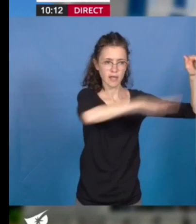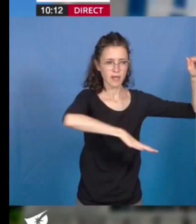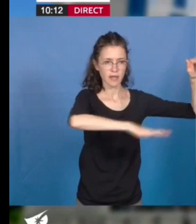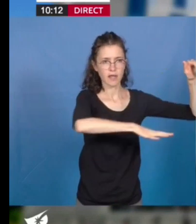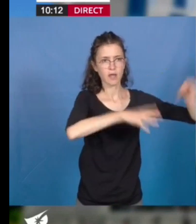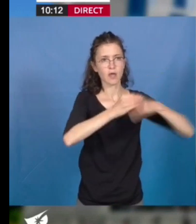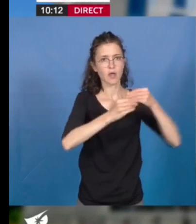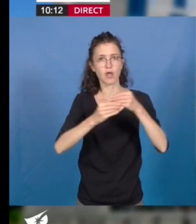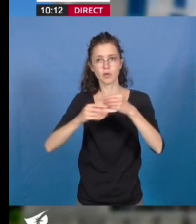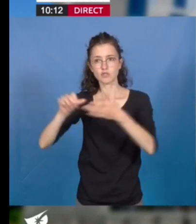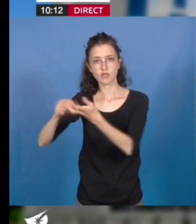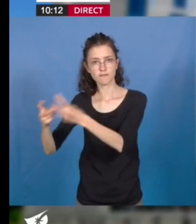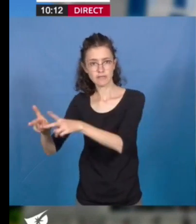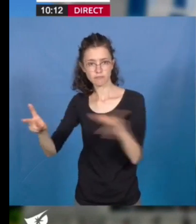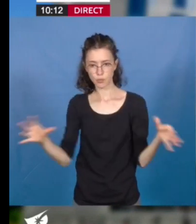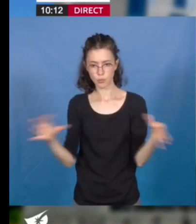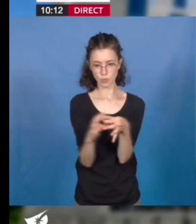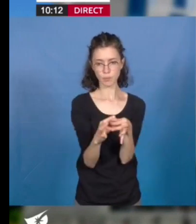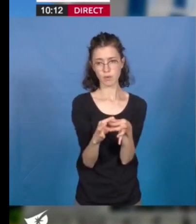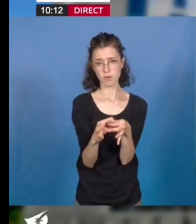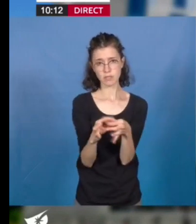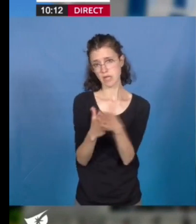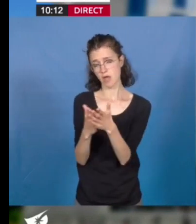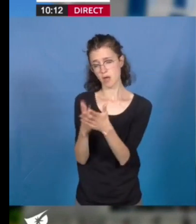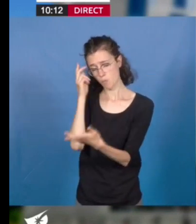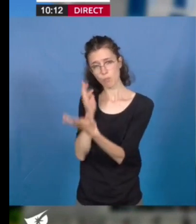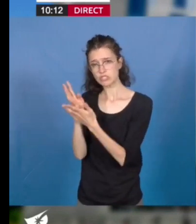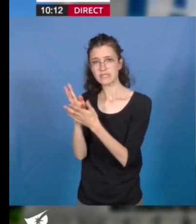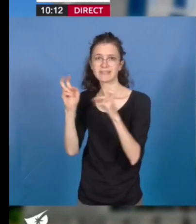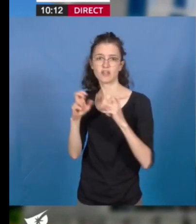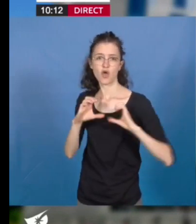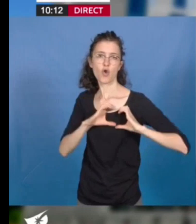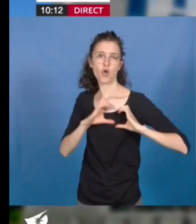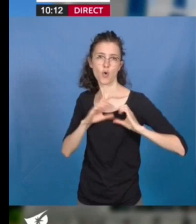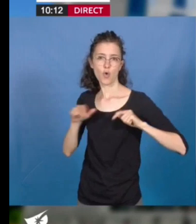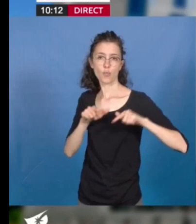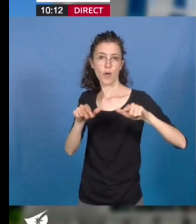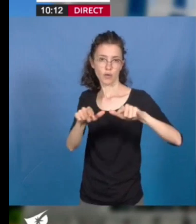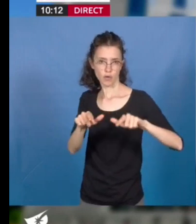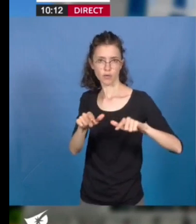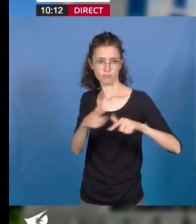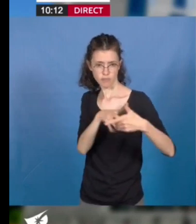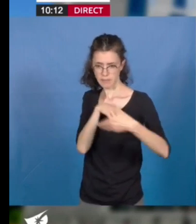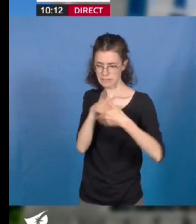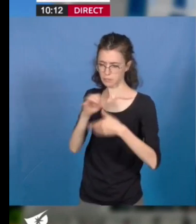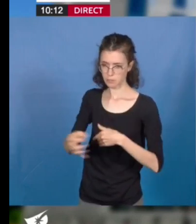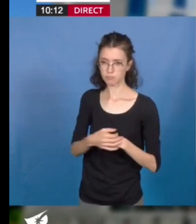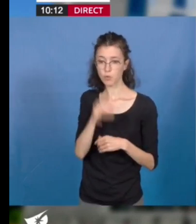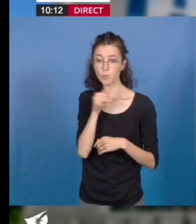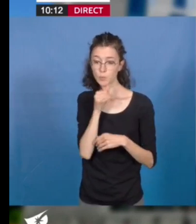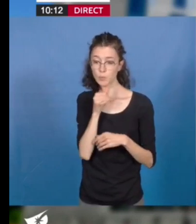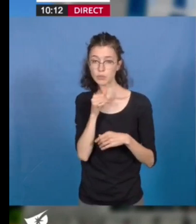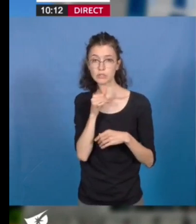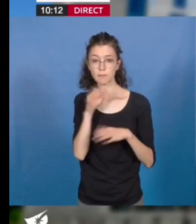projet Loire au cœur. Pièce clé dans ses aménagements, la petite Hollande va trouver un nouveau souffle, apporter un îlot de